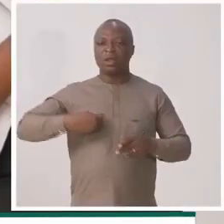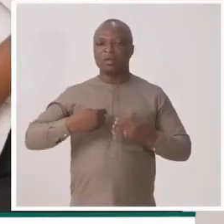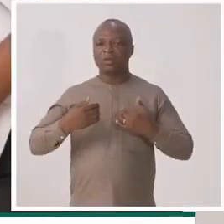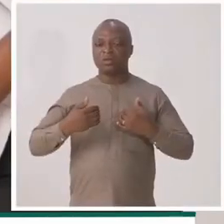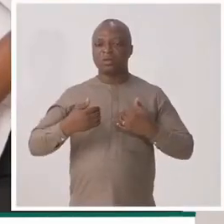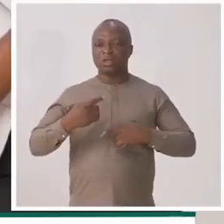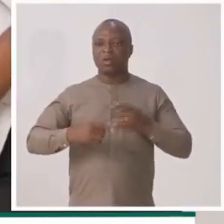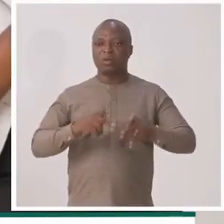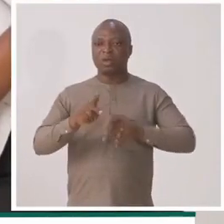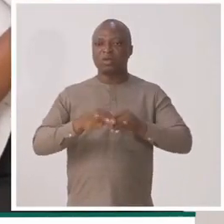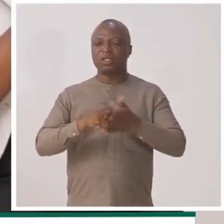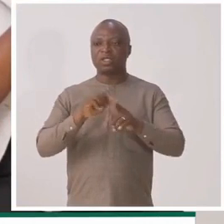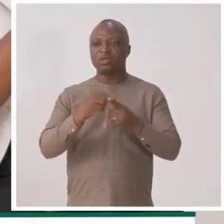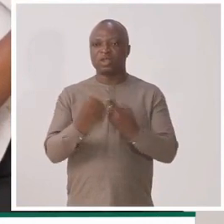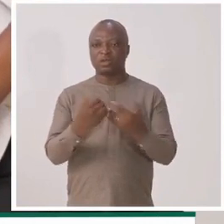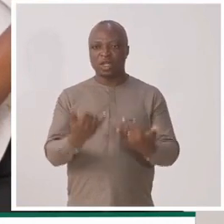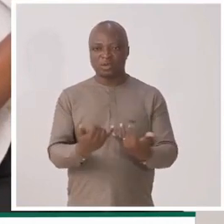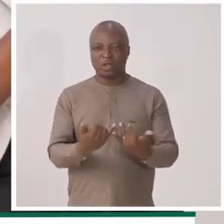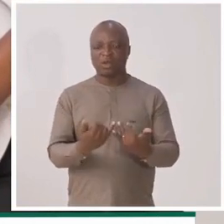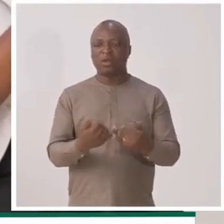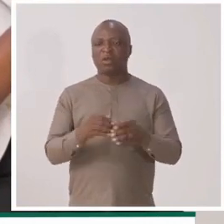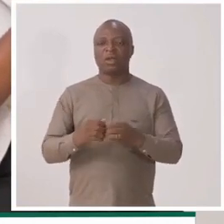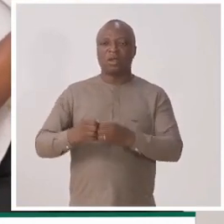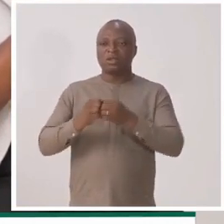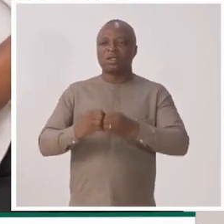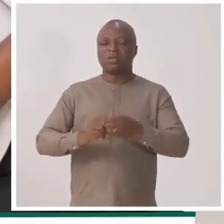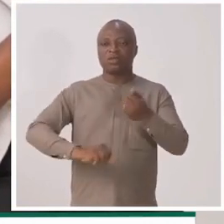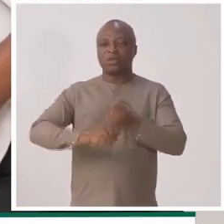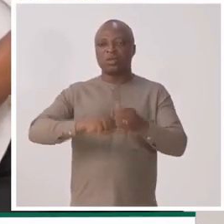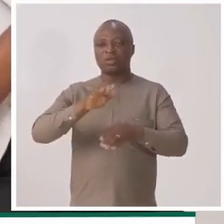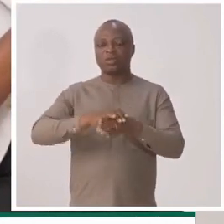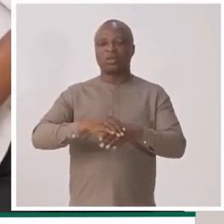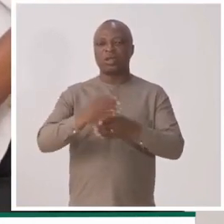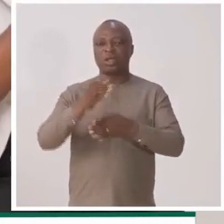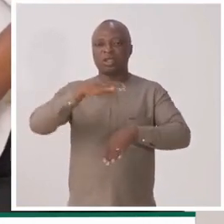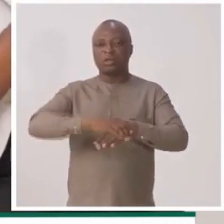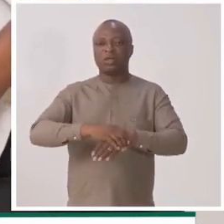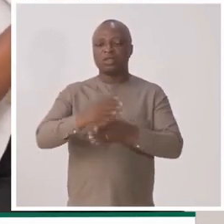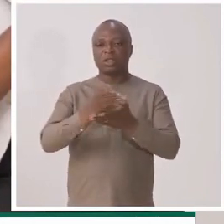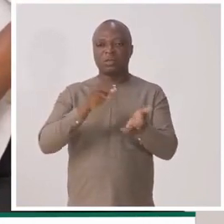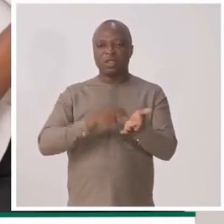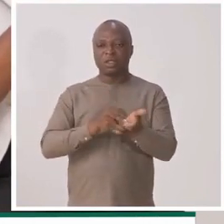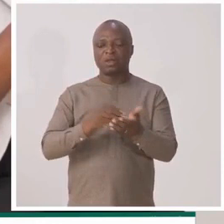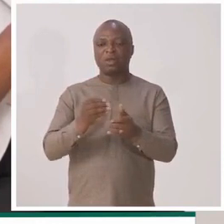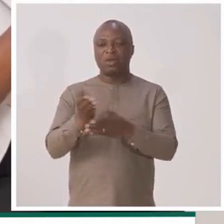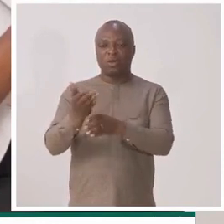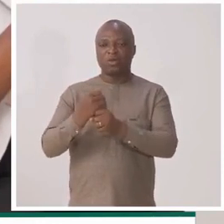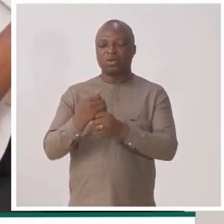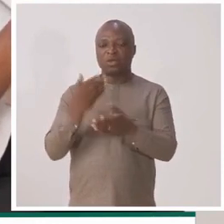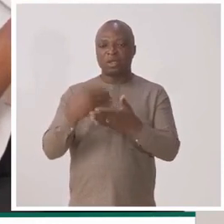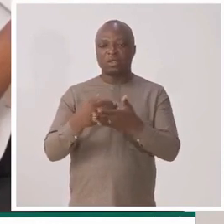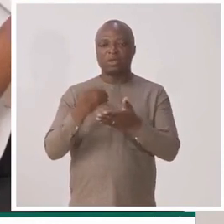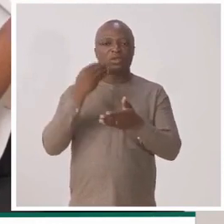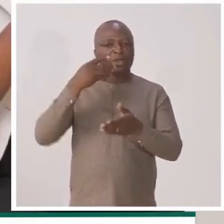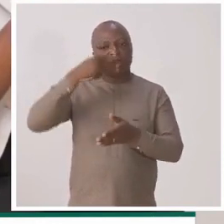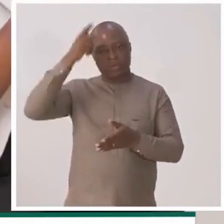Nous allons partir de cette situation actuelle où on a mis la main sur des médecins qui ont indument perçu de l'argent chez